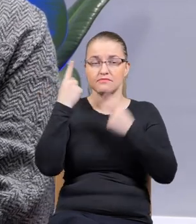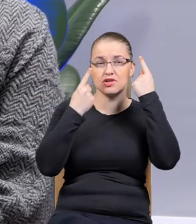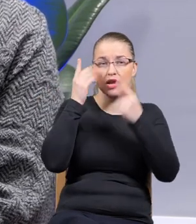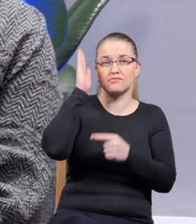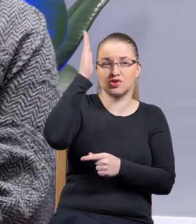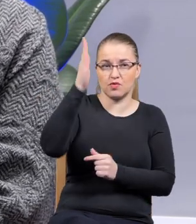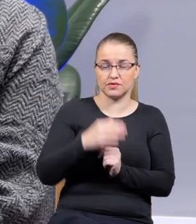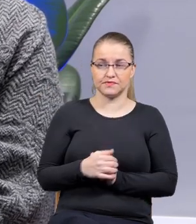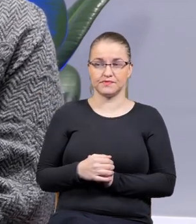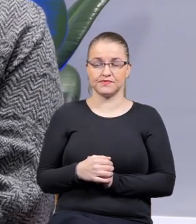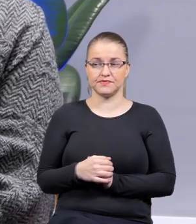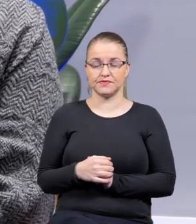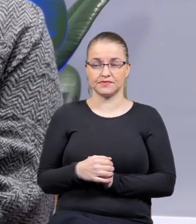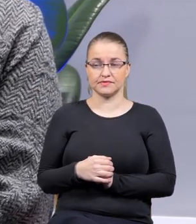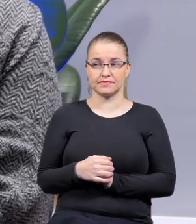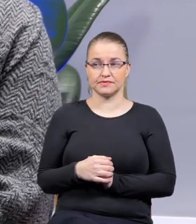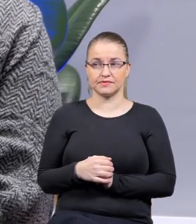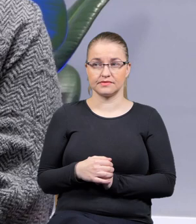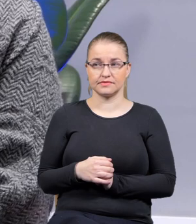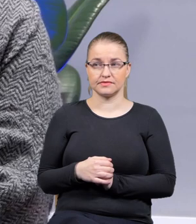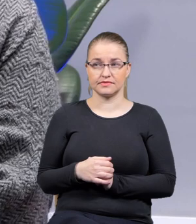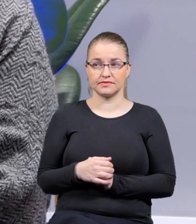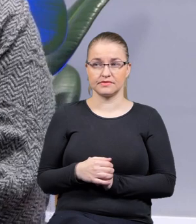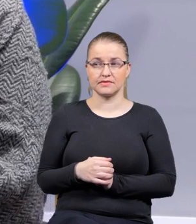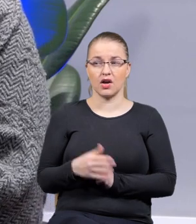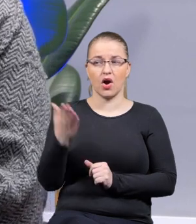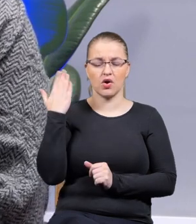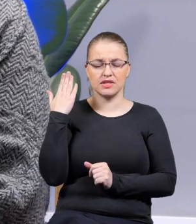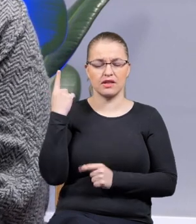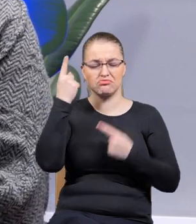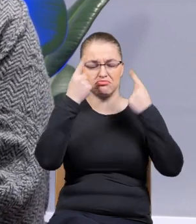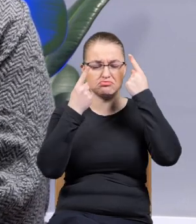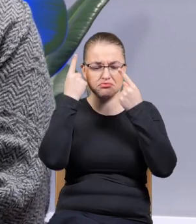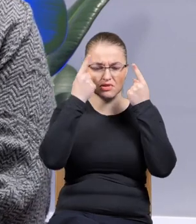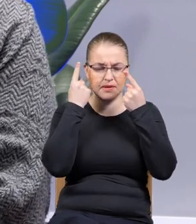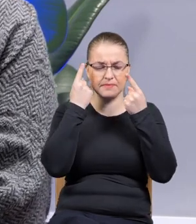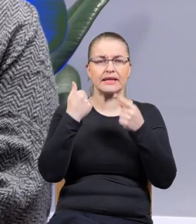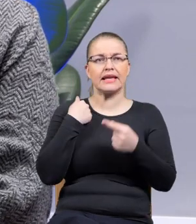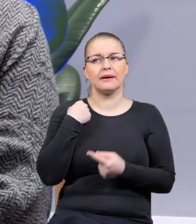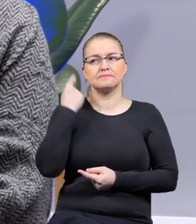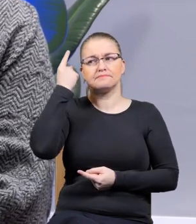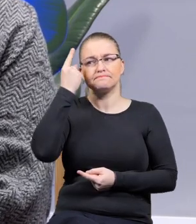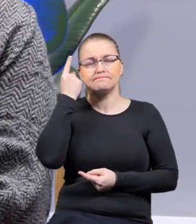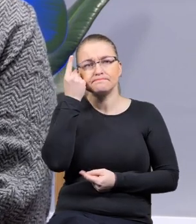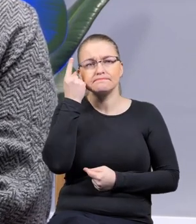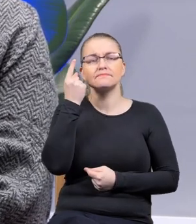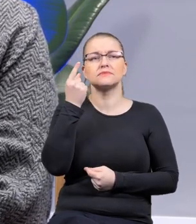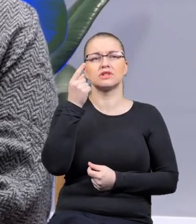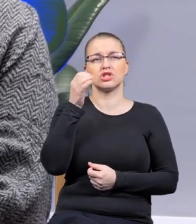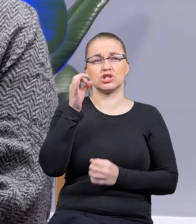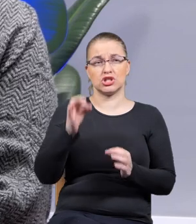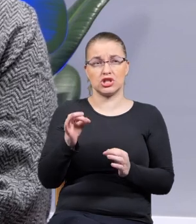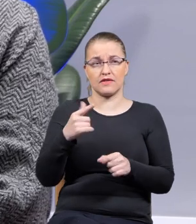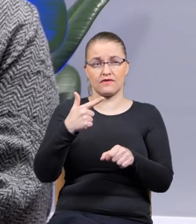przyszłości. Że tak sobie ostatnio o tym myślałam i zdałam sobie sprawę z tego, że my wszyscy dzisiaj w